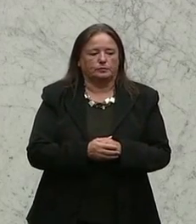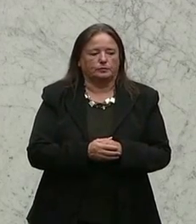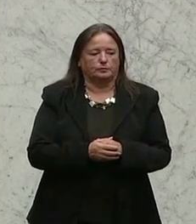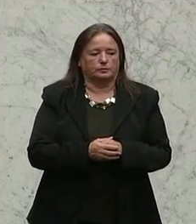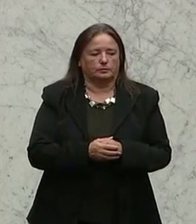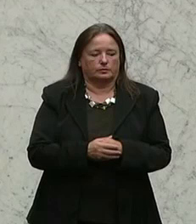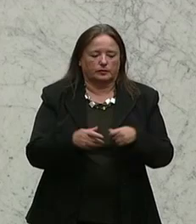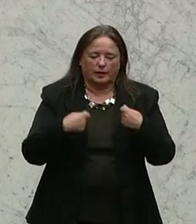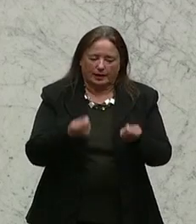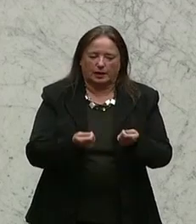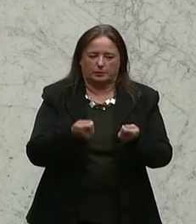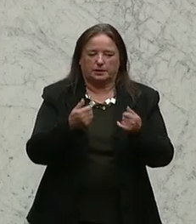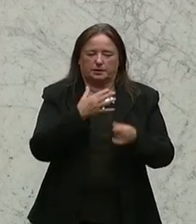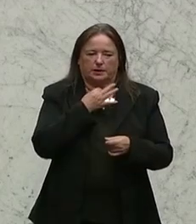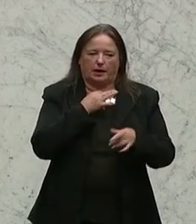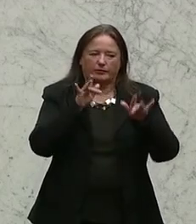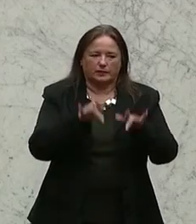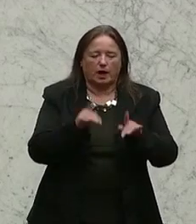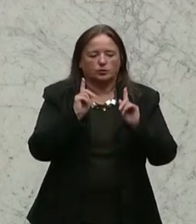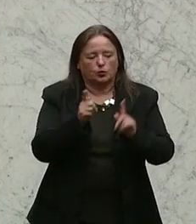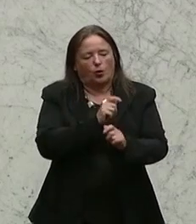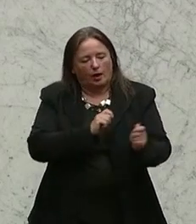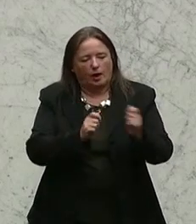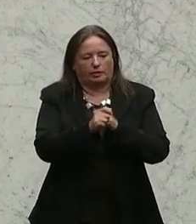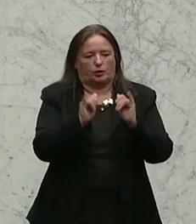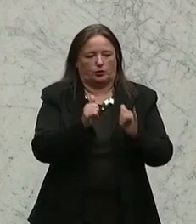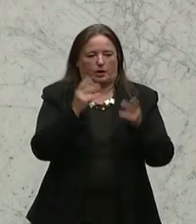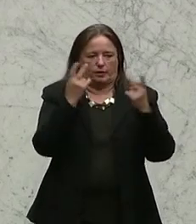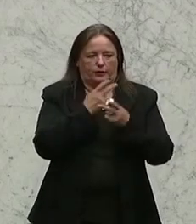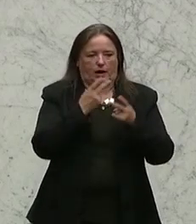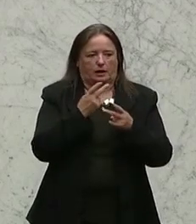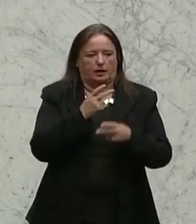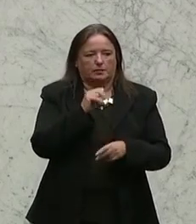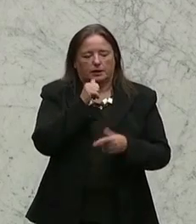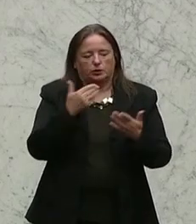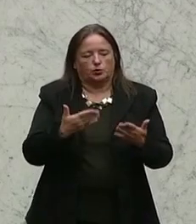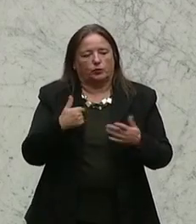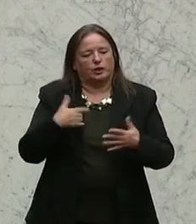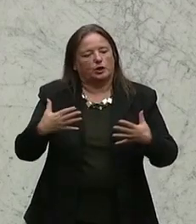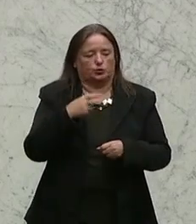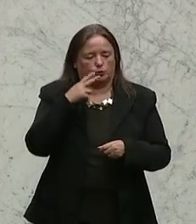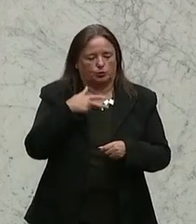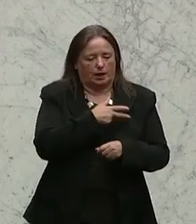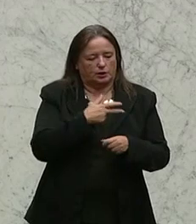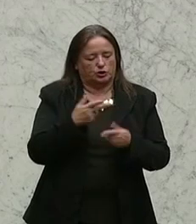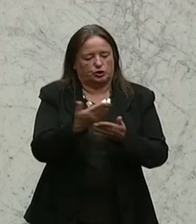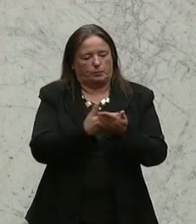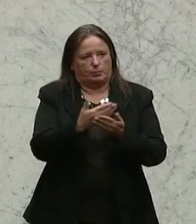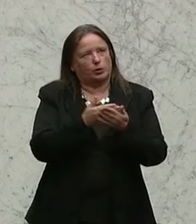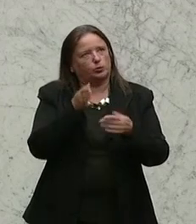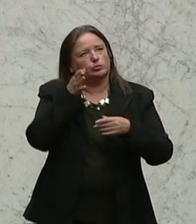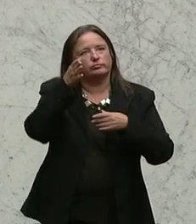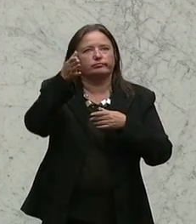aber der ist nicht notwendig hinter dieser Prämisse, dass man sagt, wir schaffen hier eine sozialistische, Bildungs oder gemeinsame Schule, sondern der ist